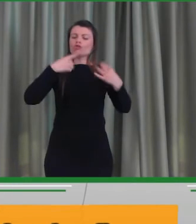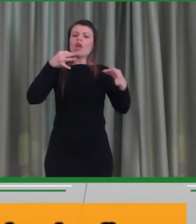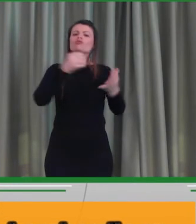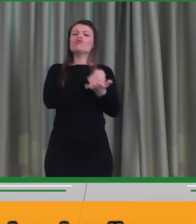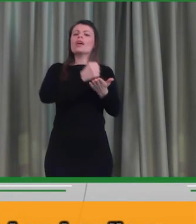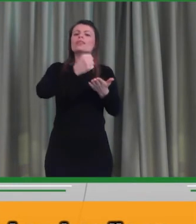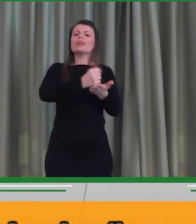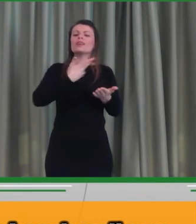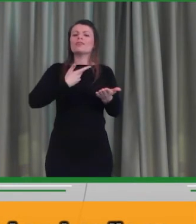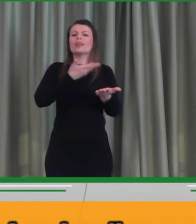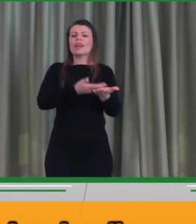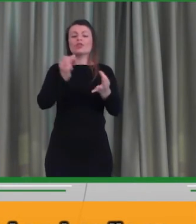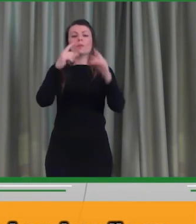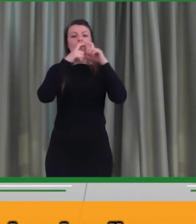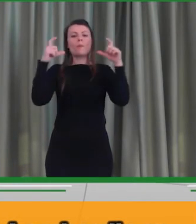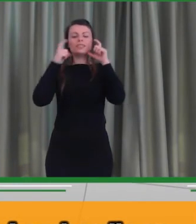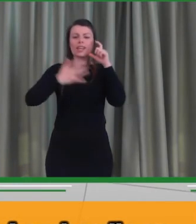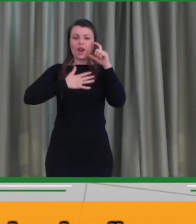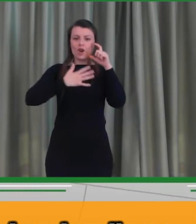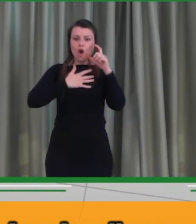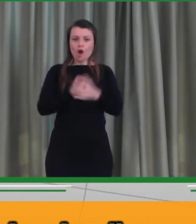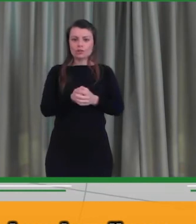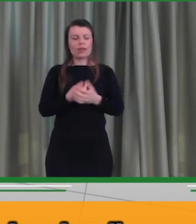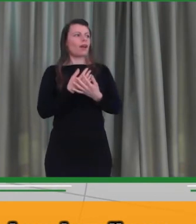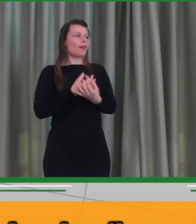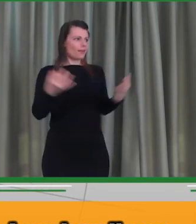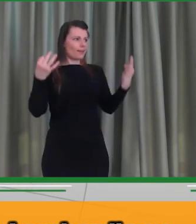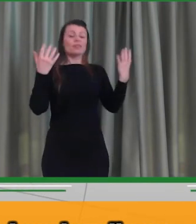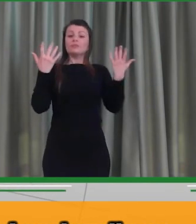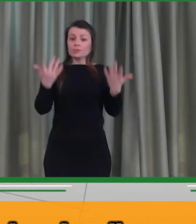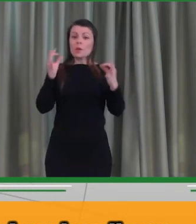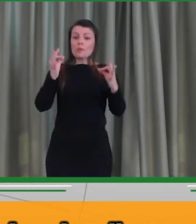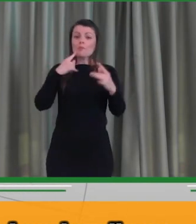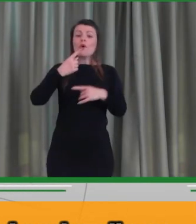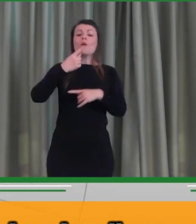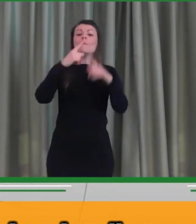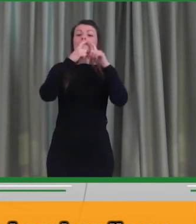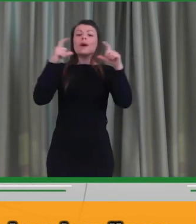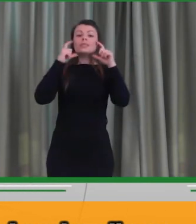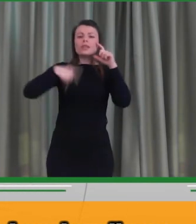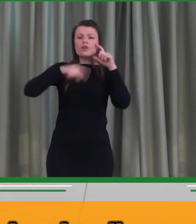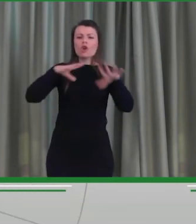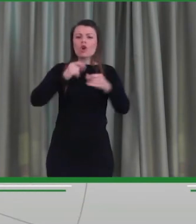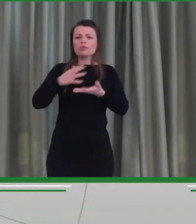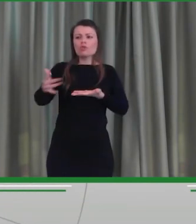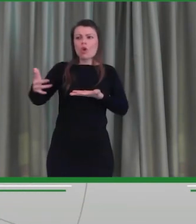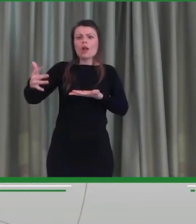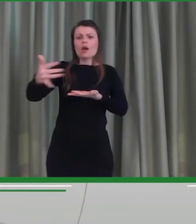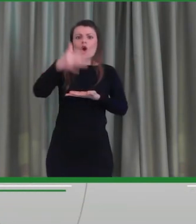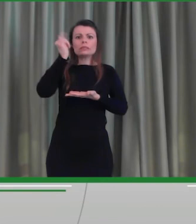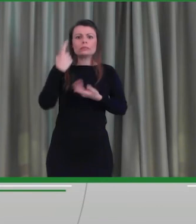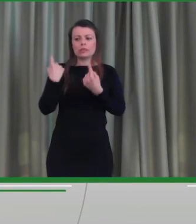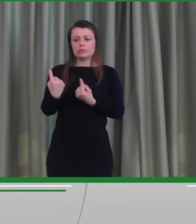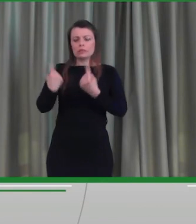nostre mascherine, quelle mascherine che avevamo iniziato a raccogliere ma che non potevamo utilizzare perché